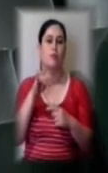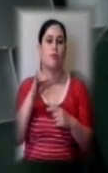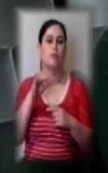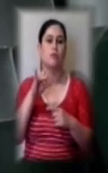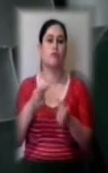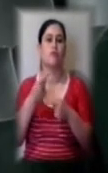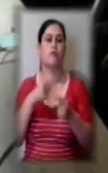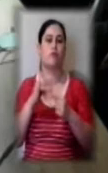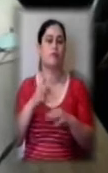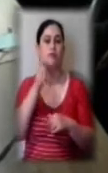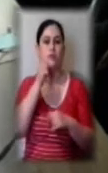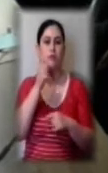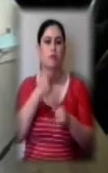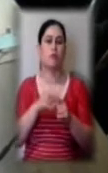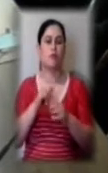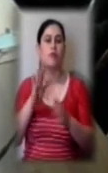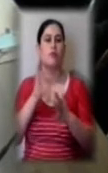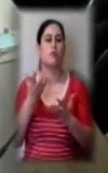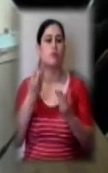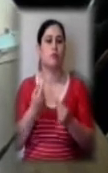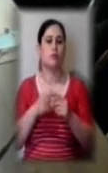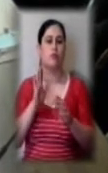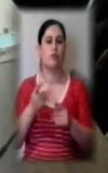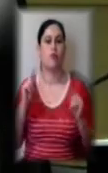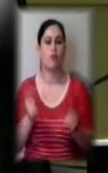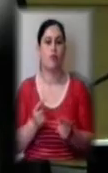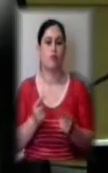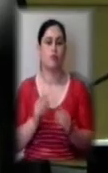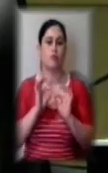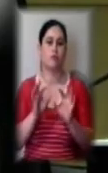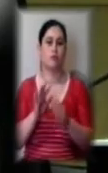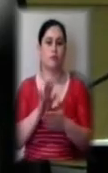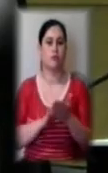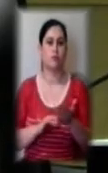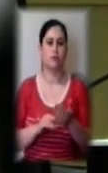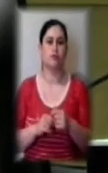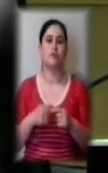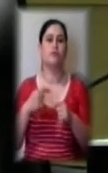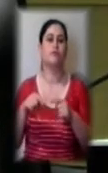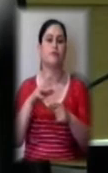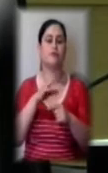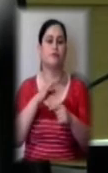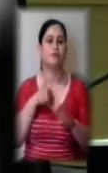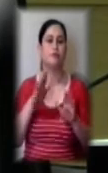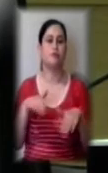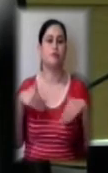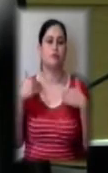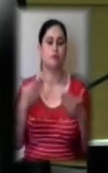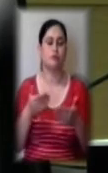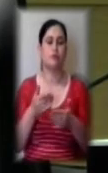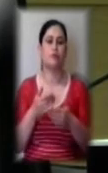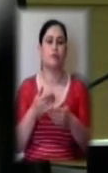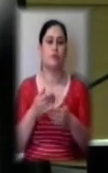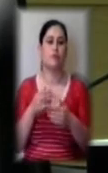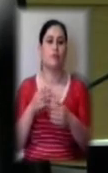завтра, але у будні дні діятимуть обмеження грозки. Ми рекомендуємо призупинити